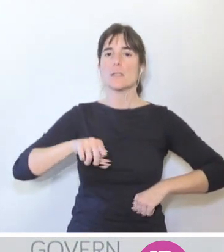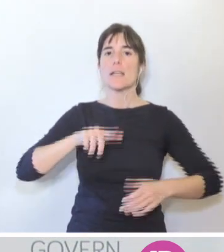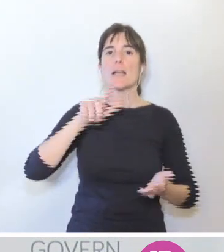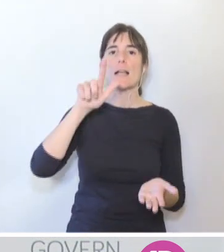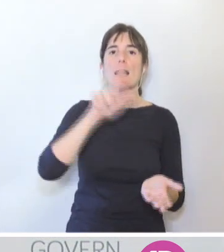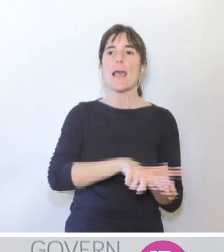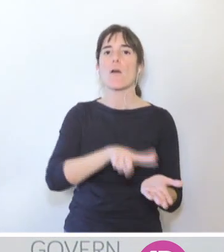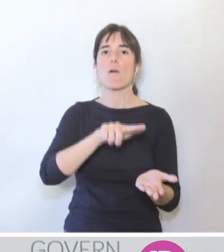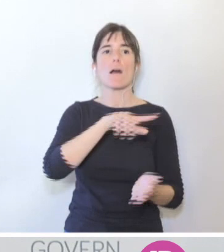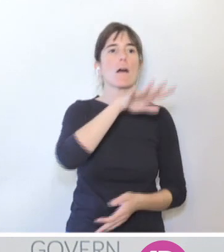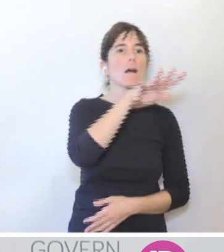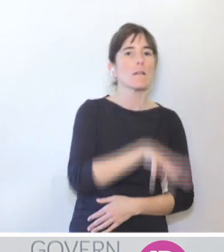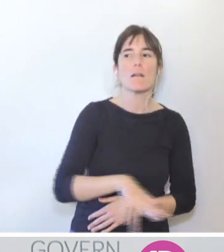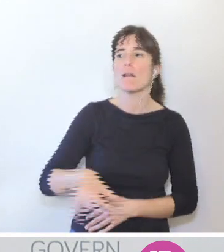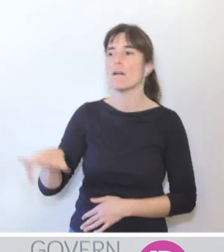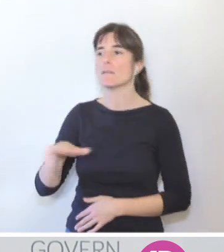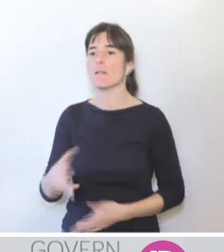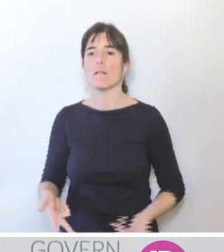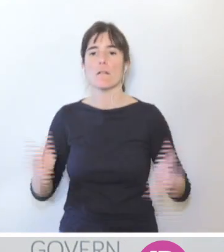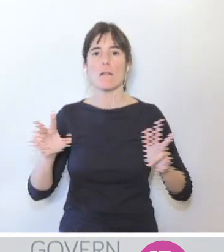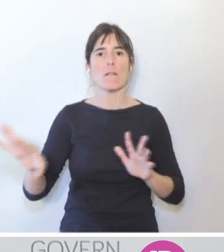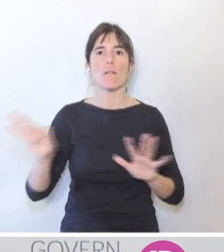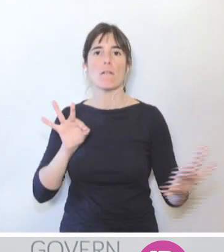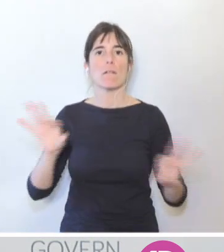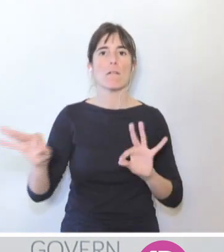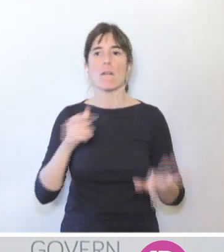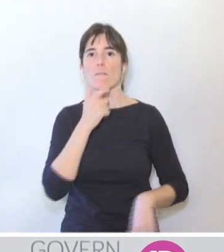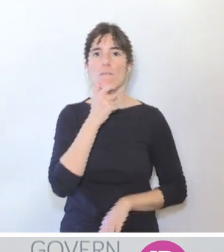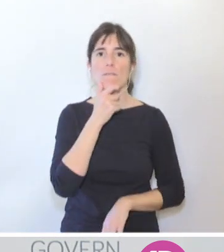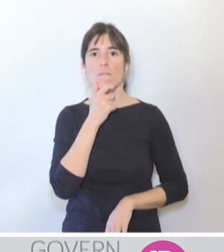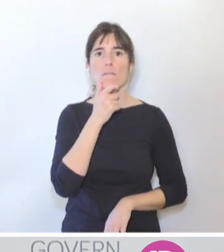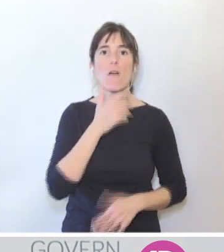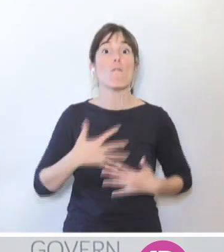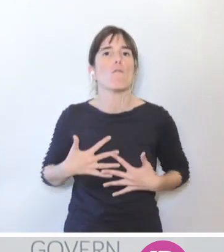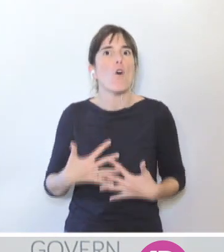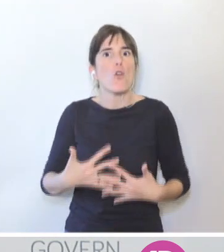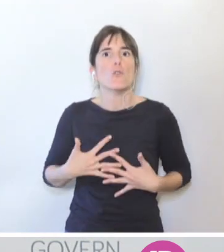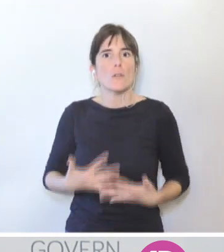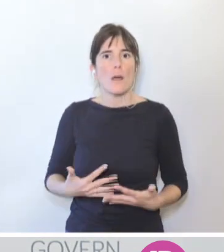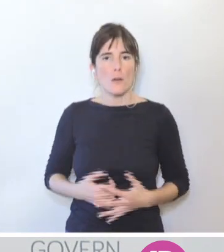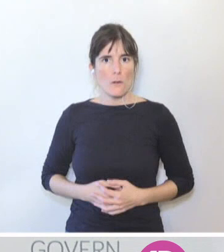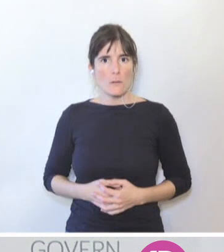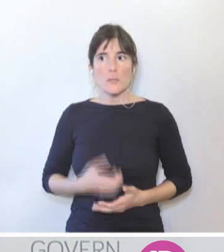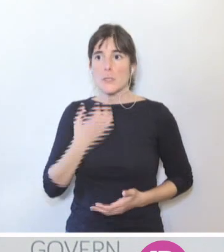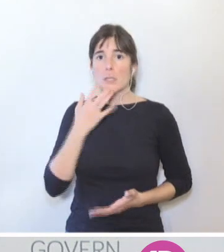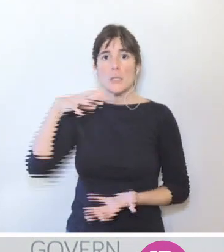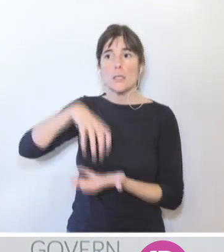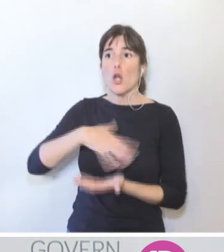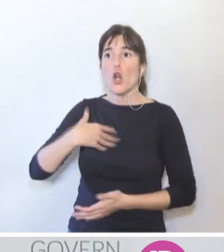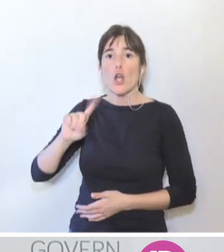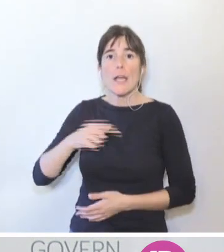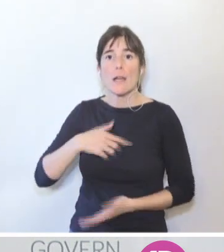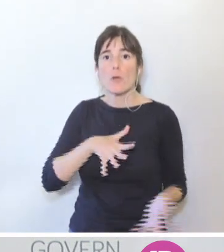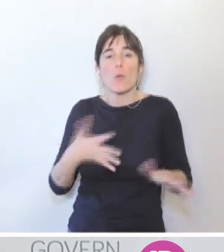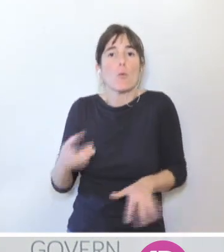voluntàriament en el centre educatiu corresponent, doncs senzillament diran que no s'implanta i s'ha acabat. Per tant, no